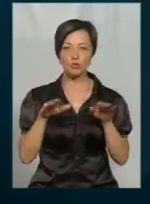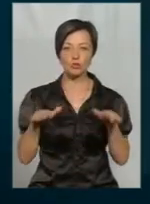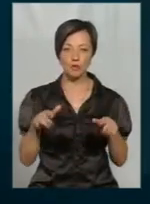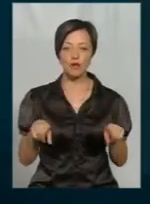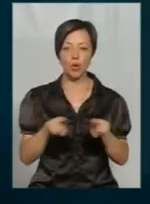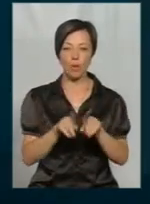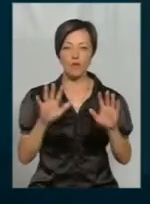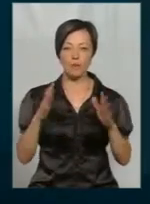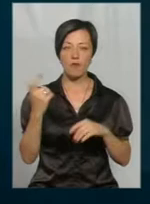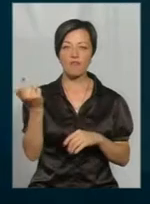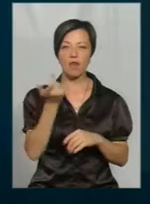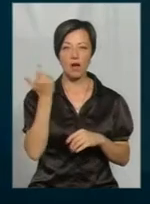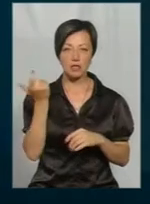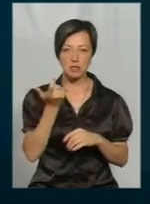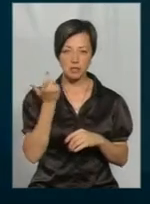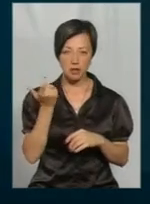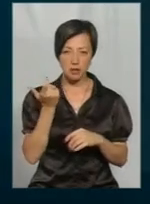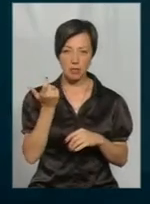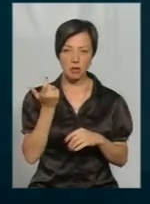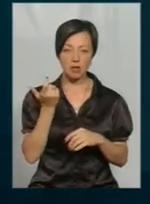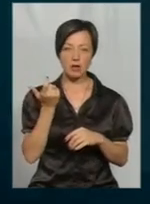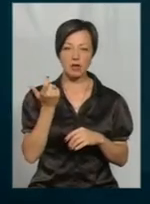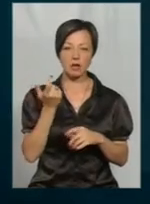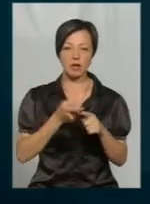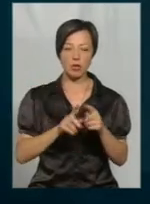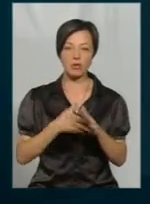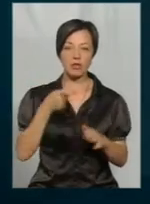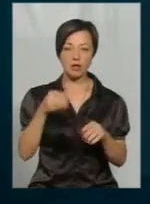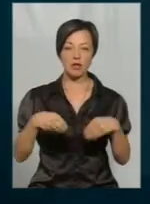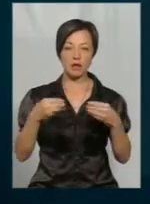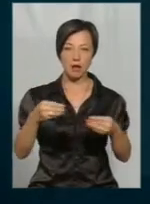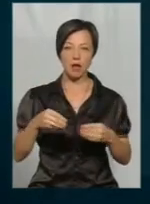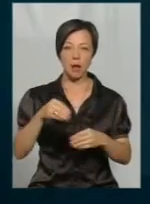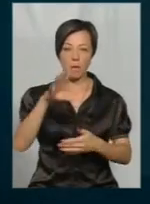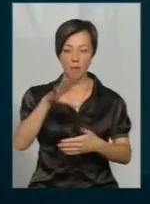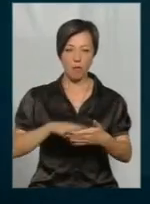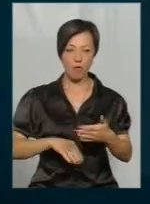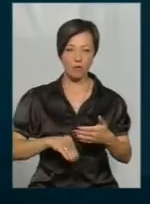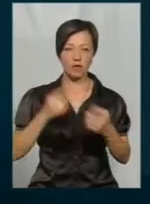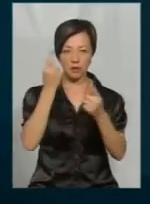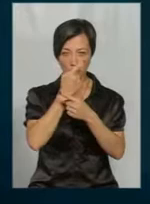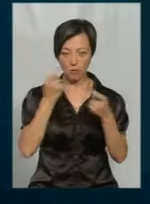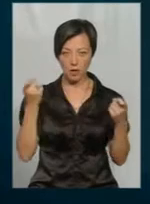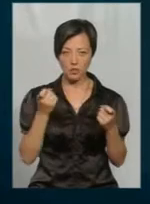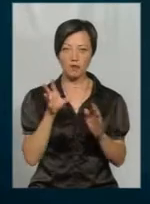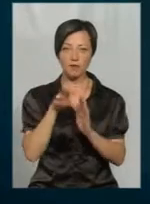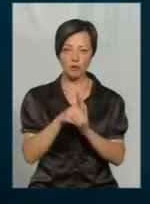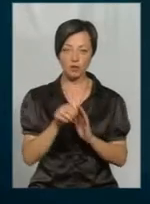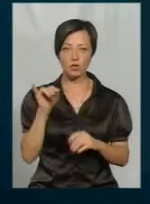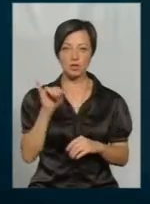власникам пасіка або ініціаторам такої заяви надається повна інформація, в тому числі і